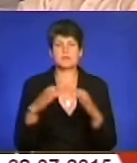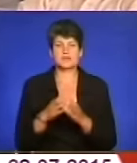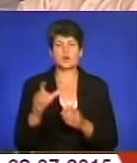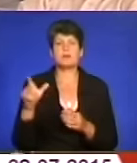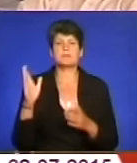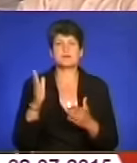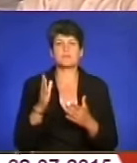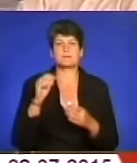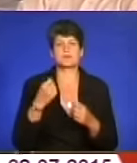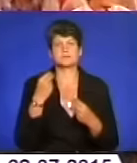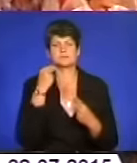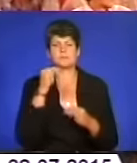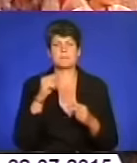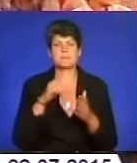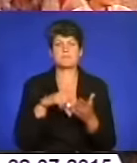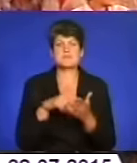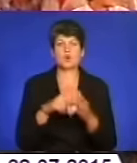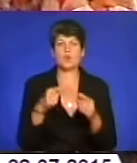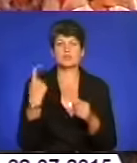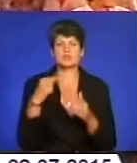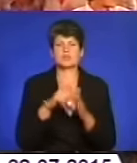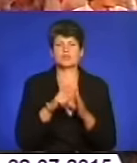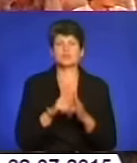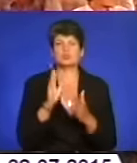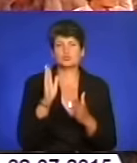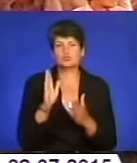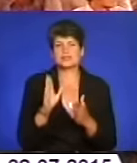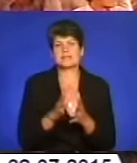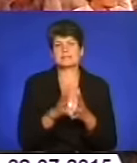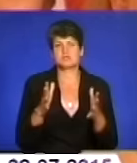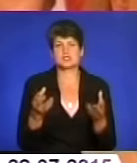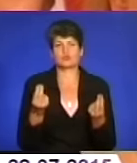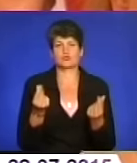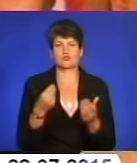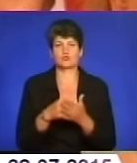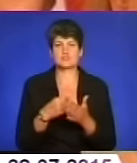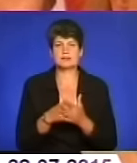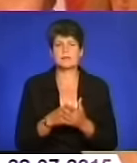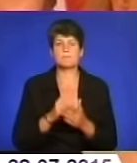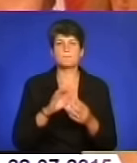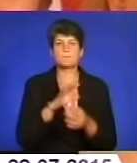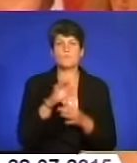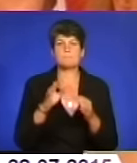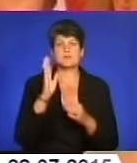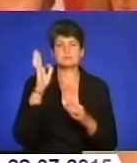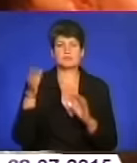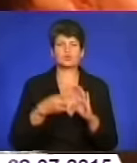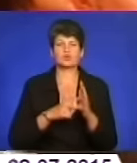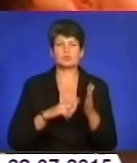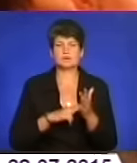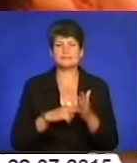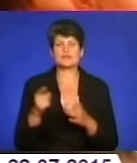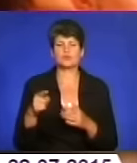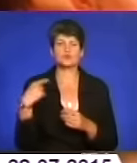переваги міст обласного значення, що позначиться на збільшенні надходжень до бюджету. Проект перспективного плану формування територій громад